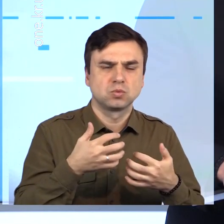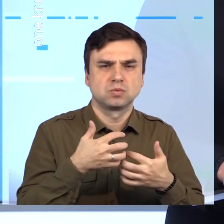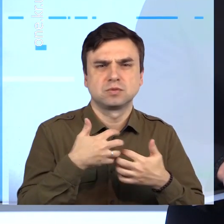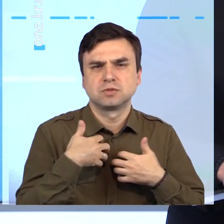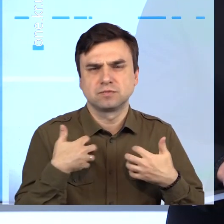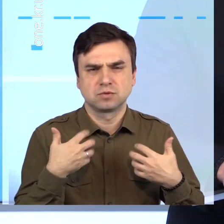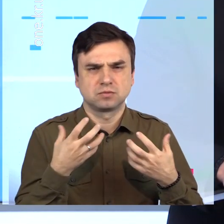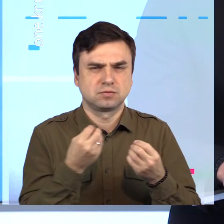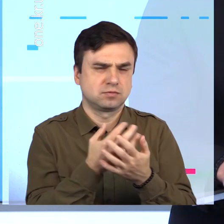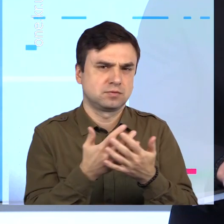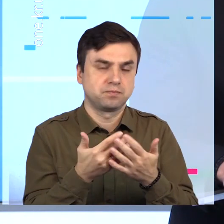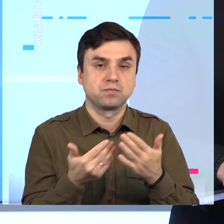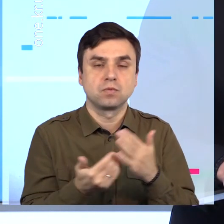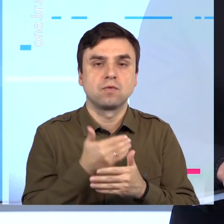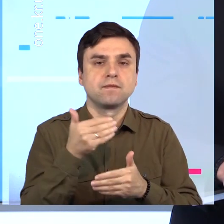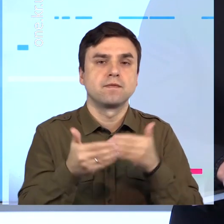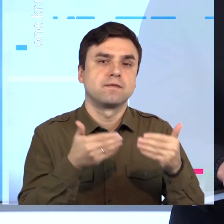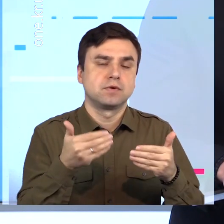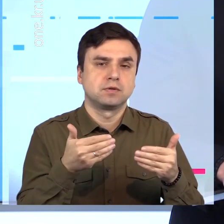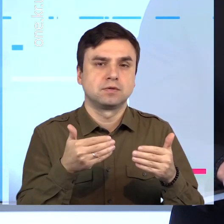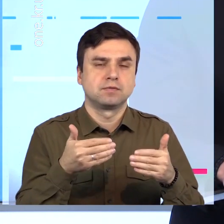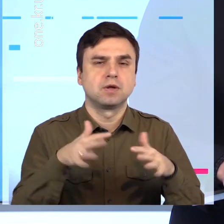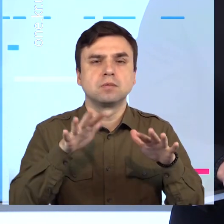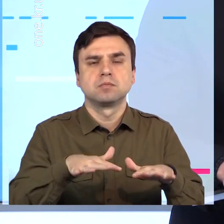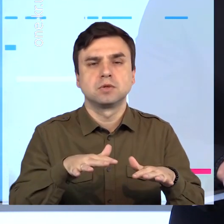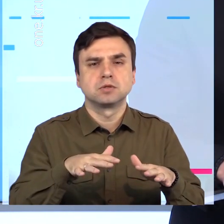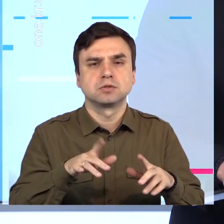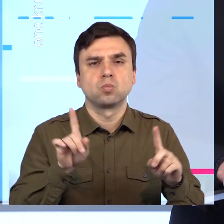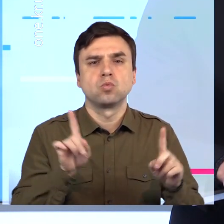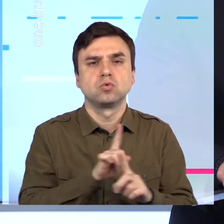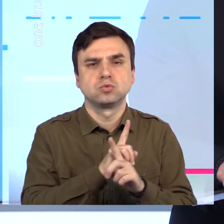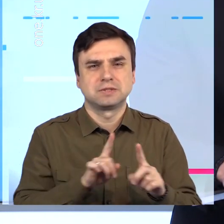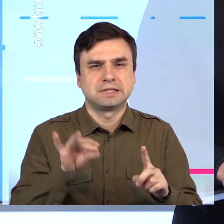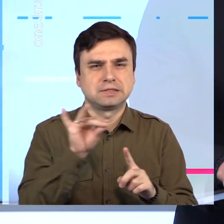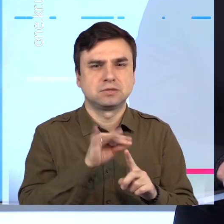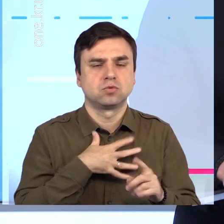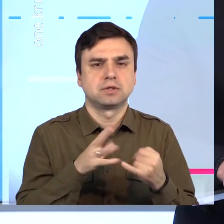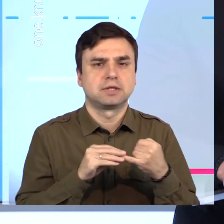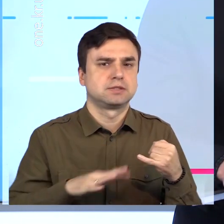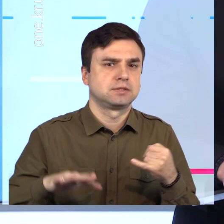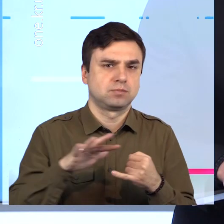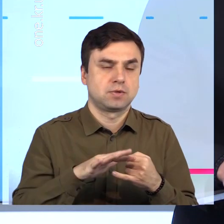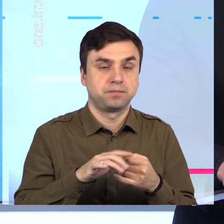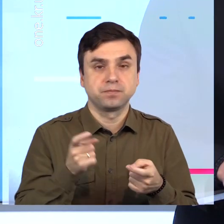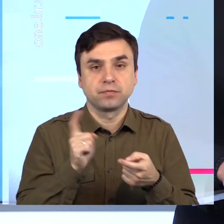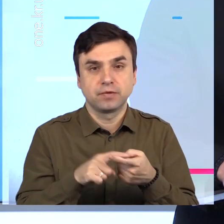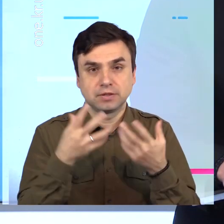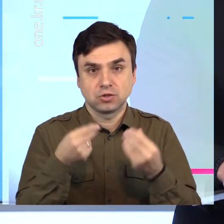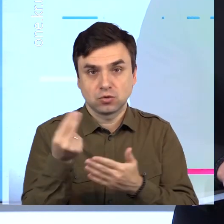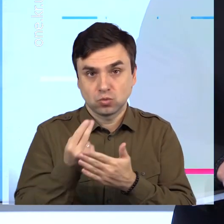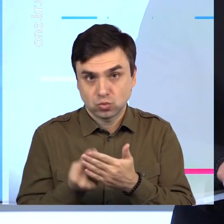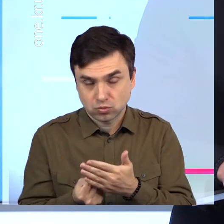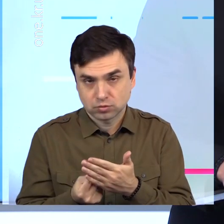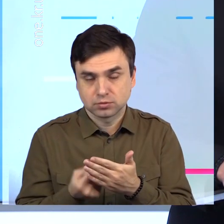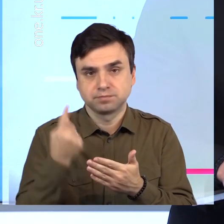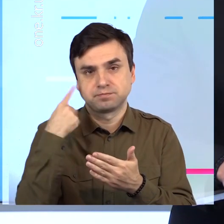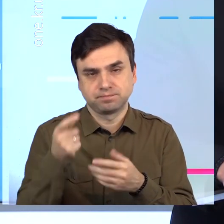нову виставку картин, презентовану у Міському історико-краєзнавчому музеї до Дня художника. В експозиції «Мелодія. Натхнення.